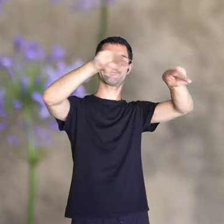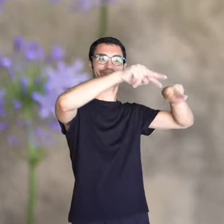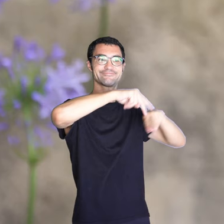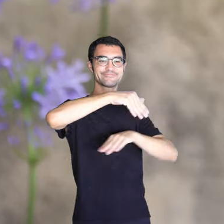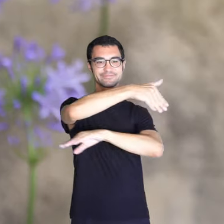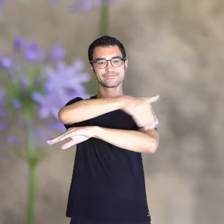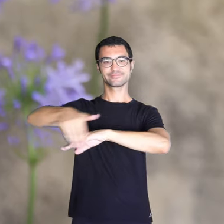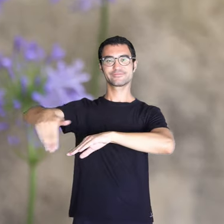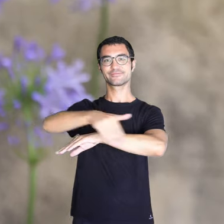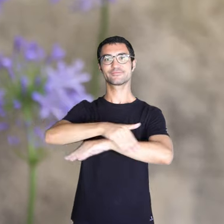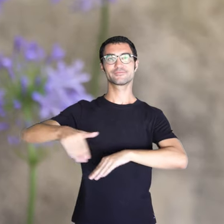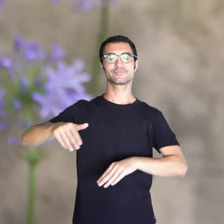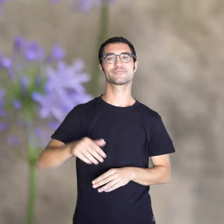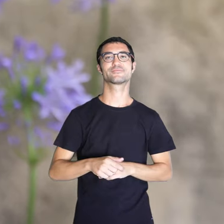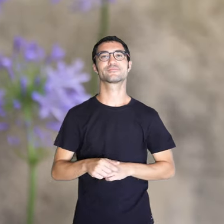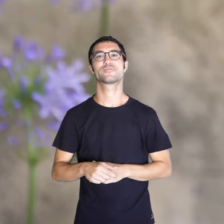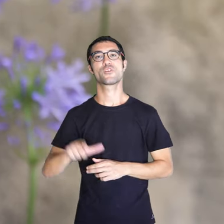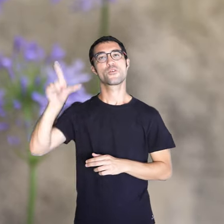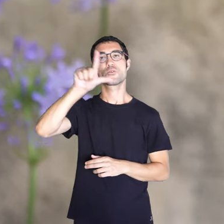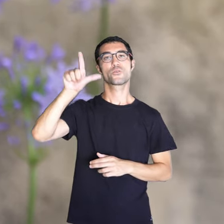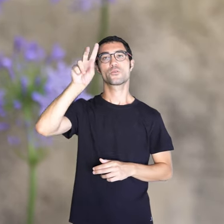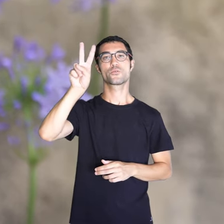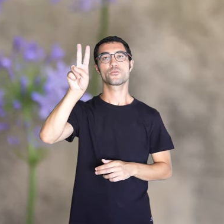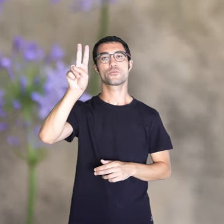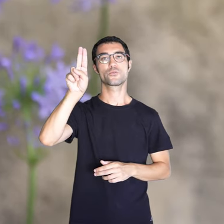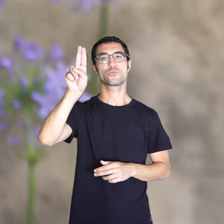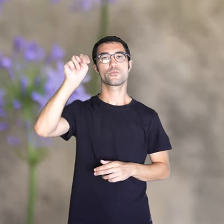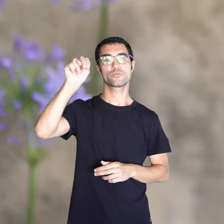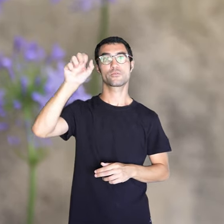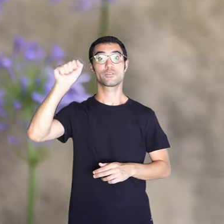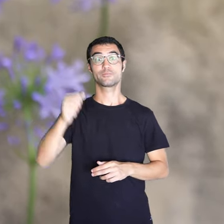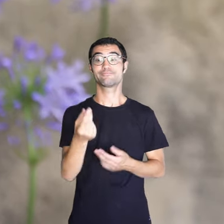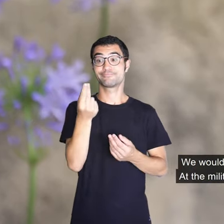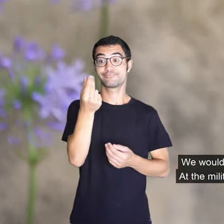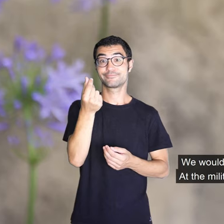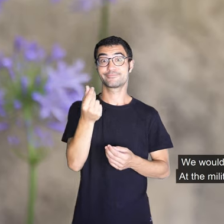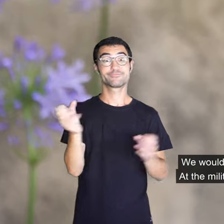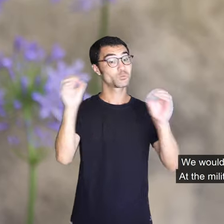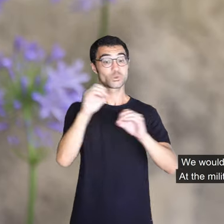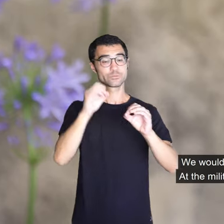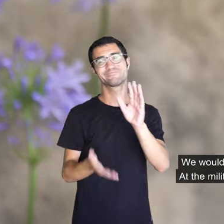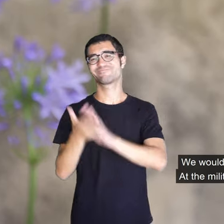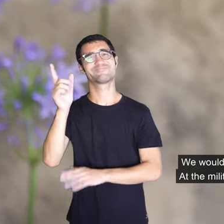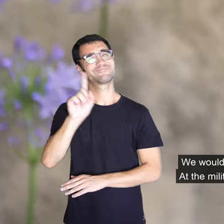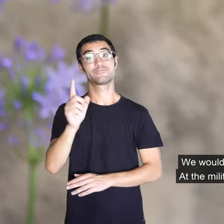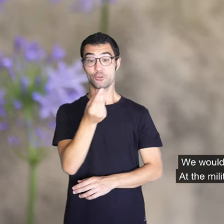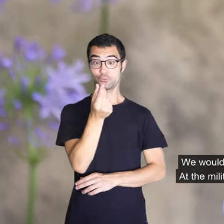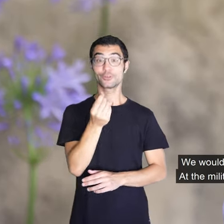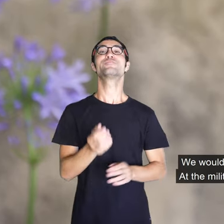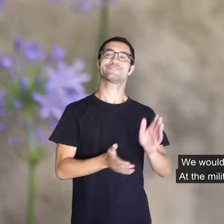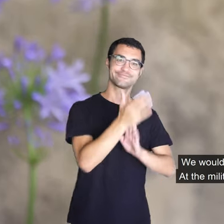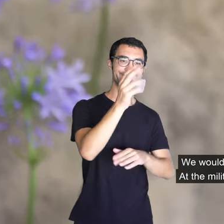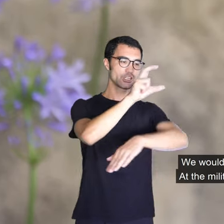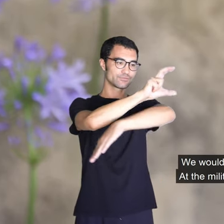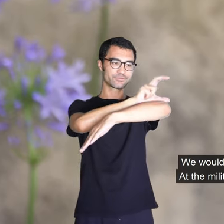tenien dupes. Si no en tenien, no podíem pujar en el tramvia ni podíem anar enlloc. I anàvem al cine. Si tenien dupes,